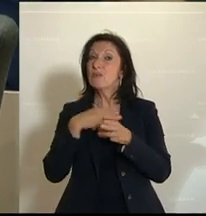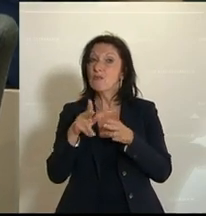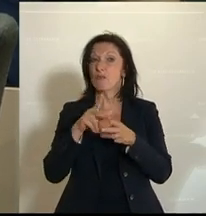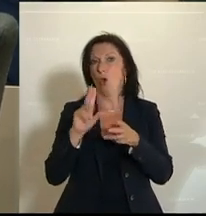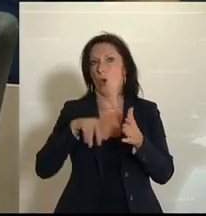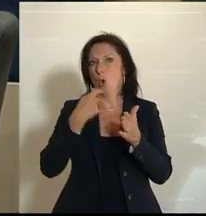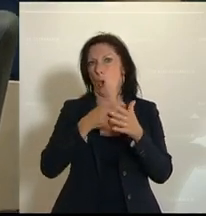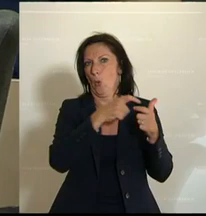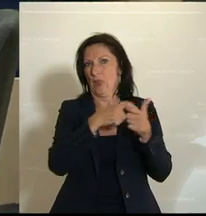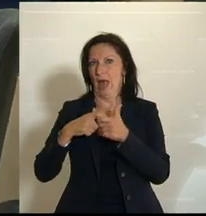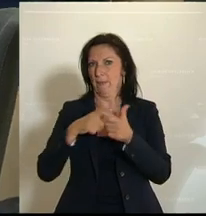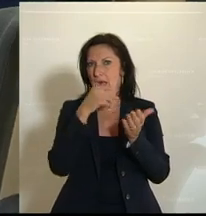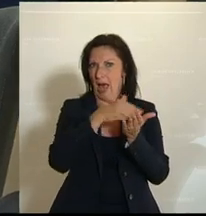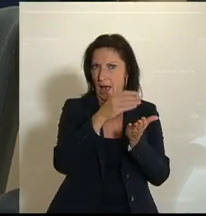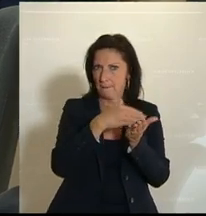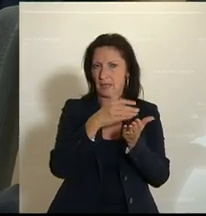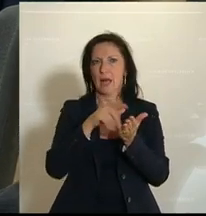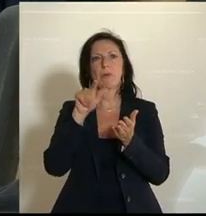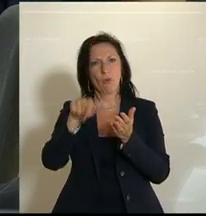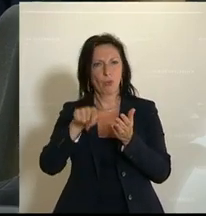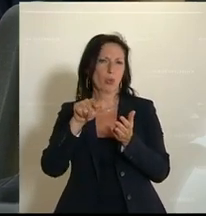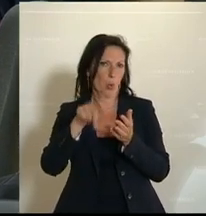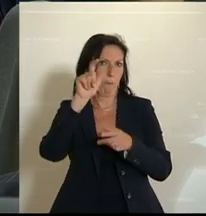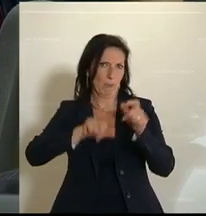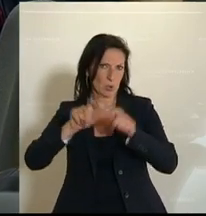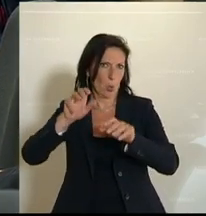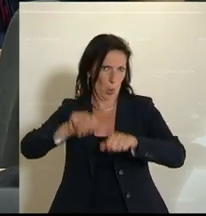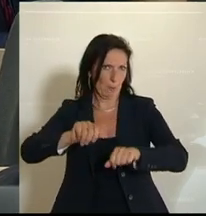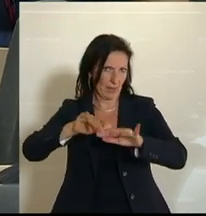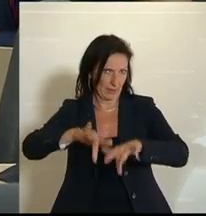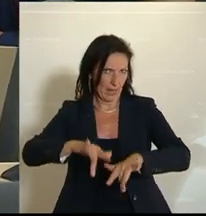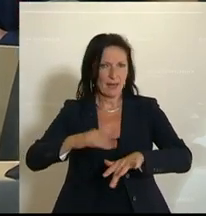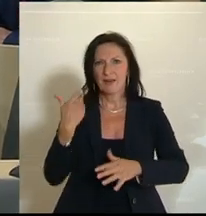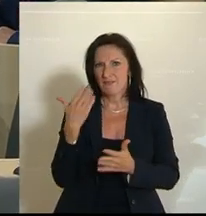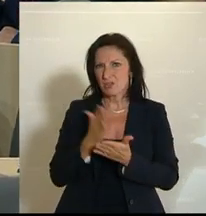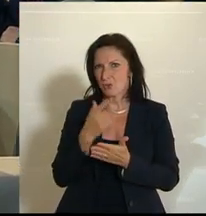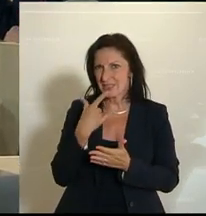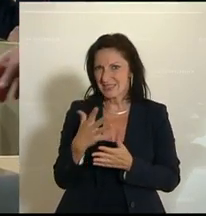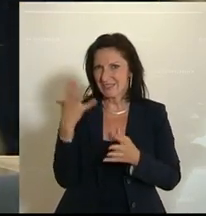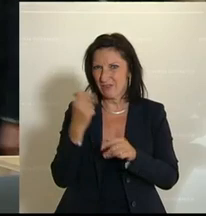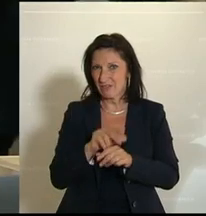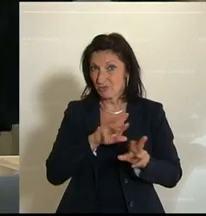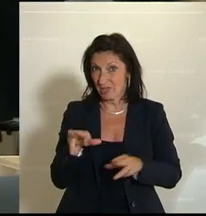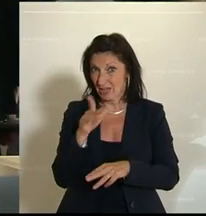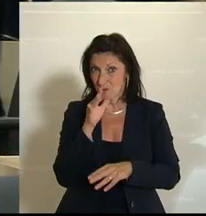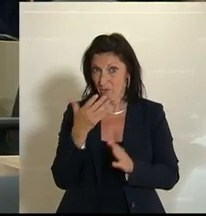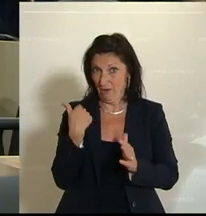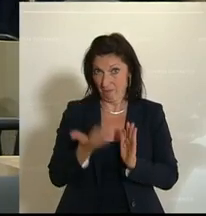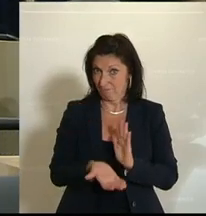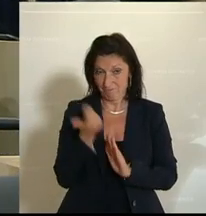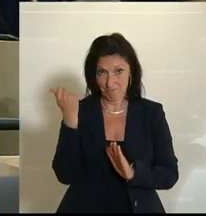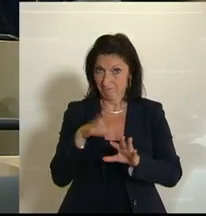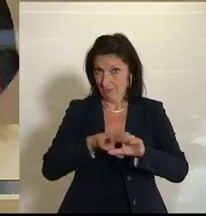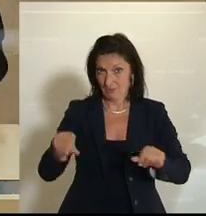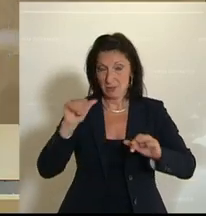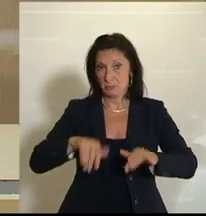eingerichtet und dort die Kompetenzen gebündelt. Wie es schon angesprochen worden ist, wurde das vom Verfassungsgerichtshof aufgehoben und ist daher zu